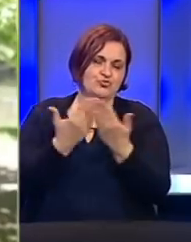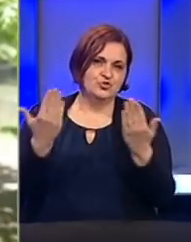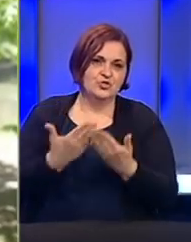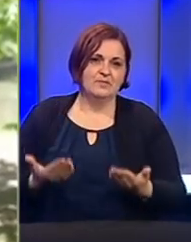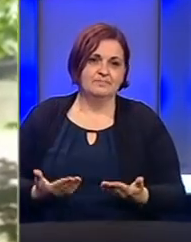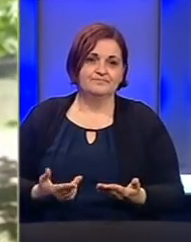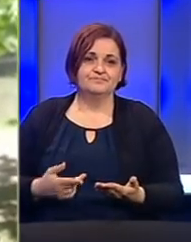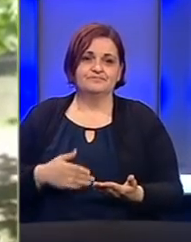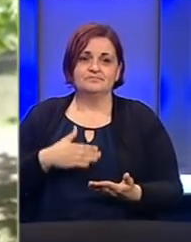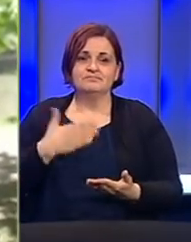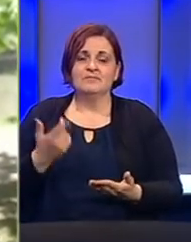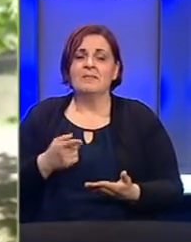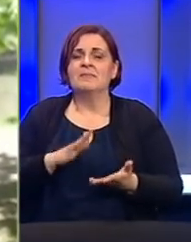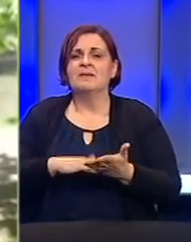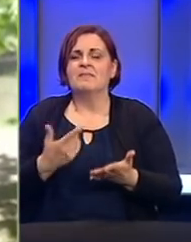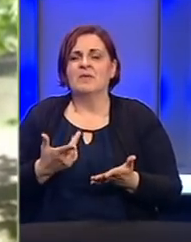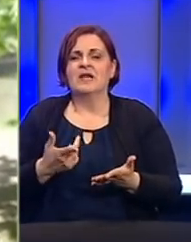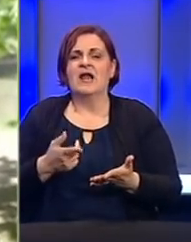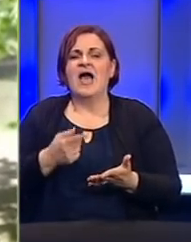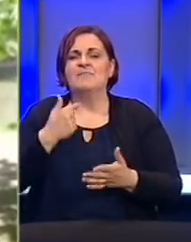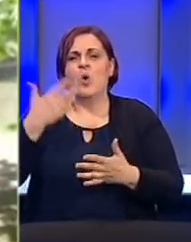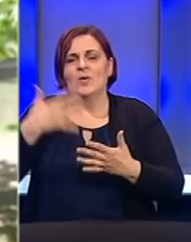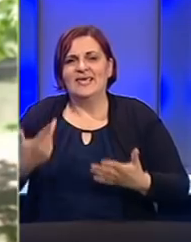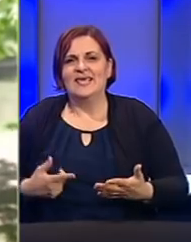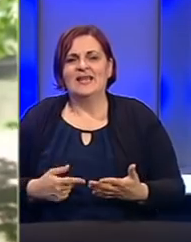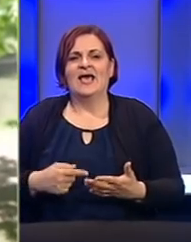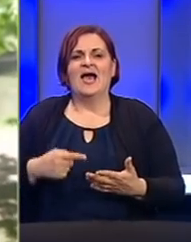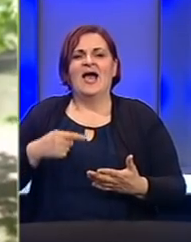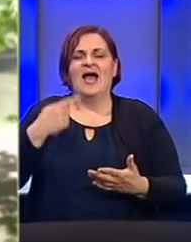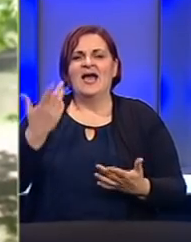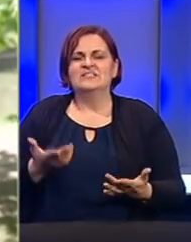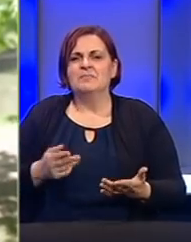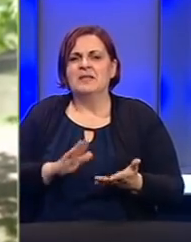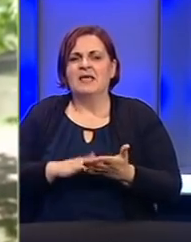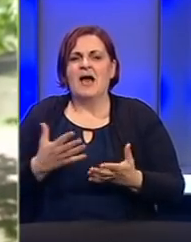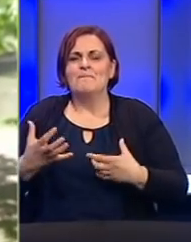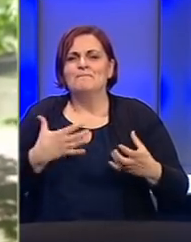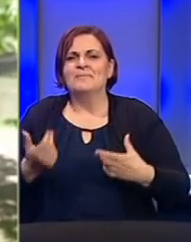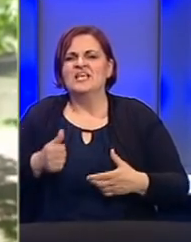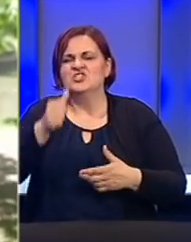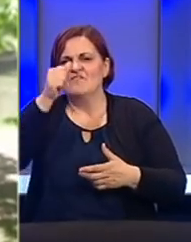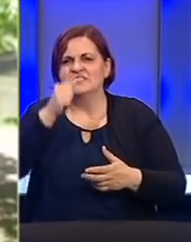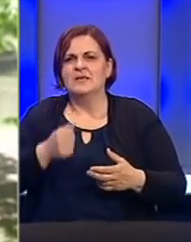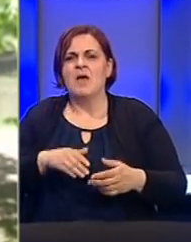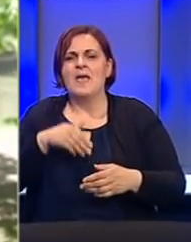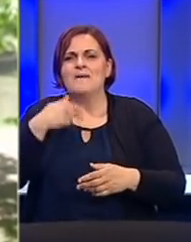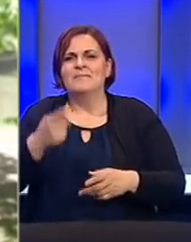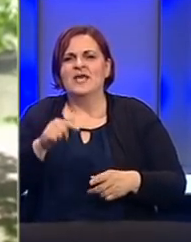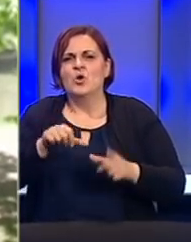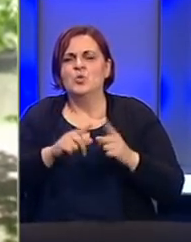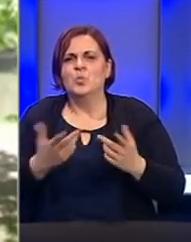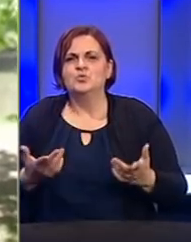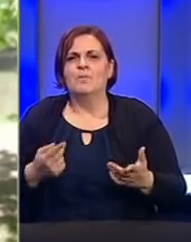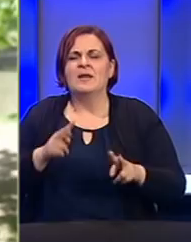Tvar koje se mogu prilagoditi je sam. Naprimjer što bi izlazla u kino, sad gledam sam preko interneta filmu. Je to što ste rekli, predstava što se pušta i njih gledam preko naravno